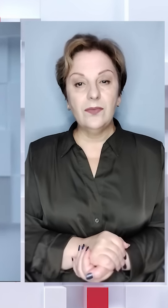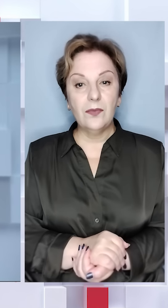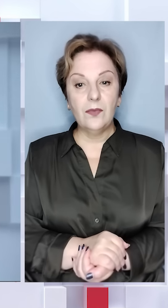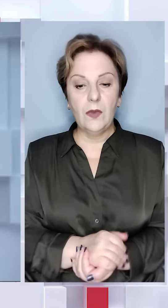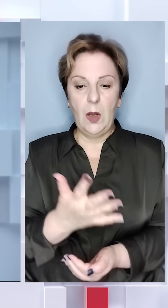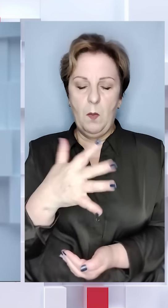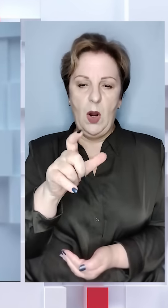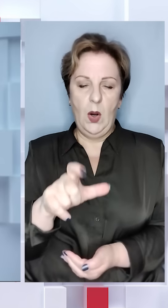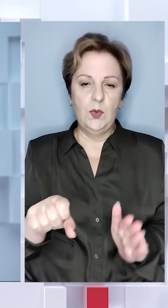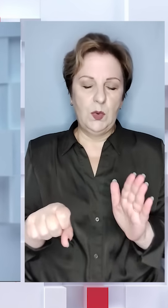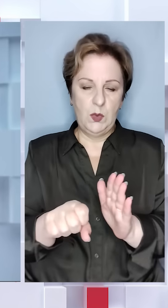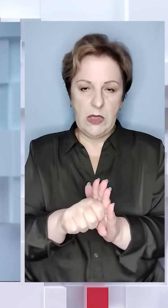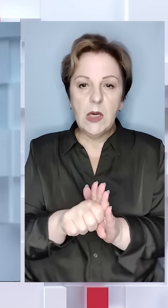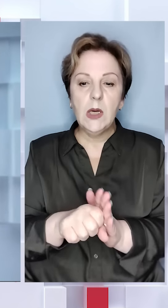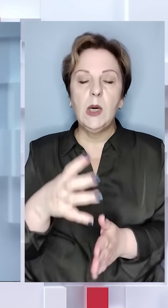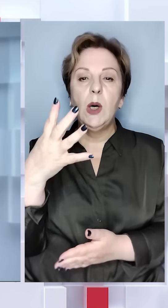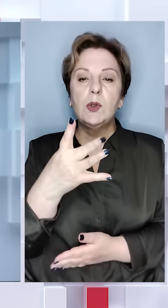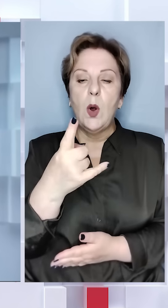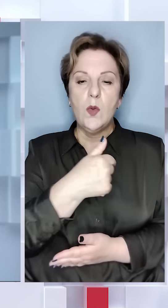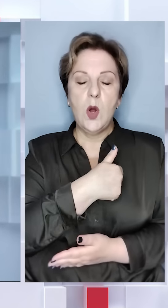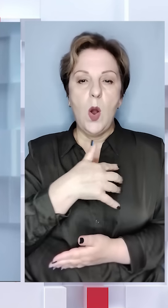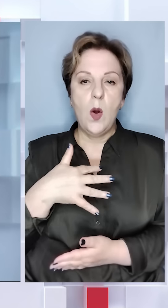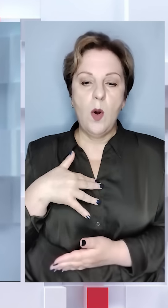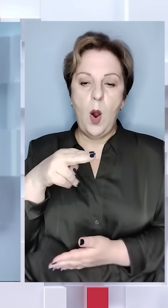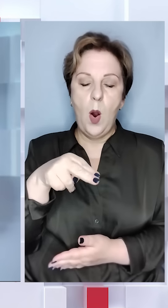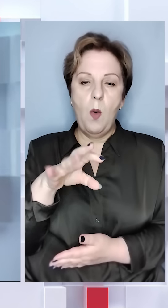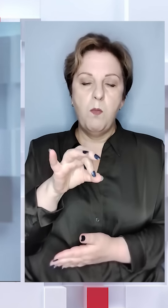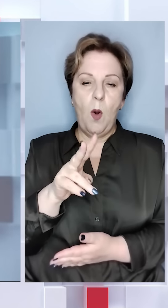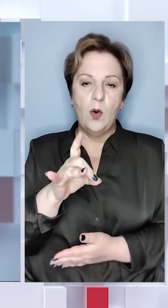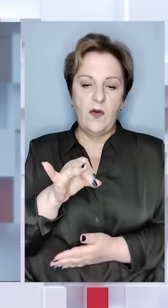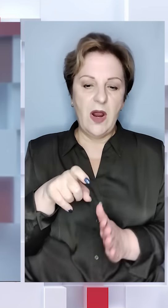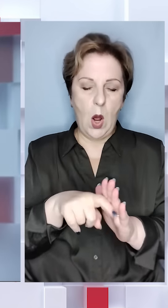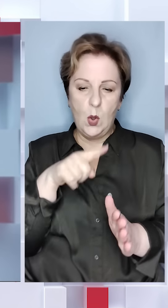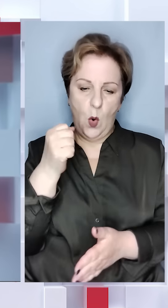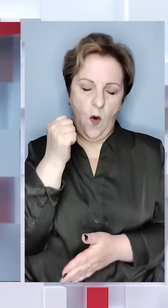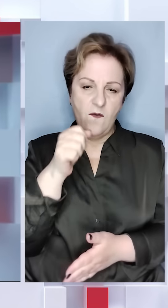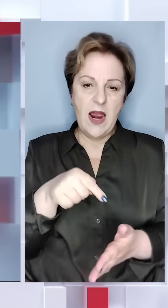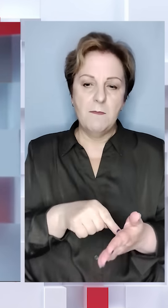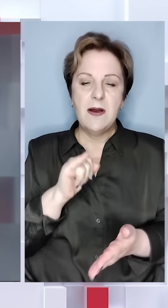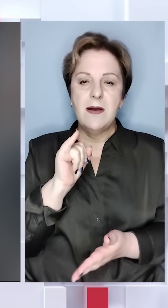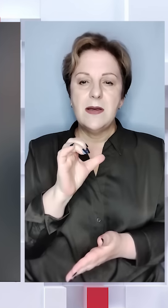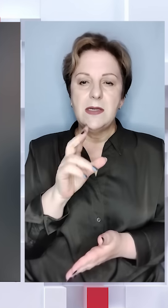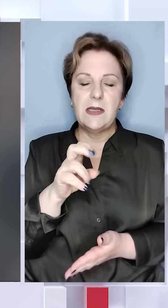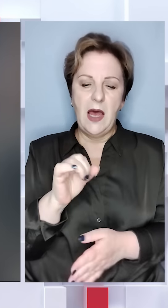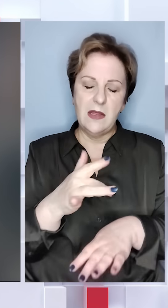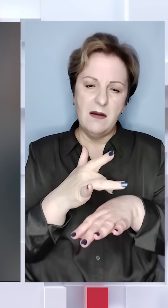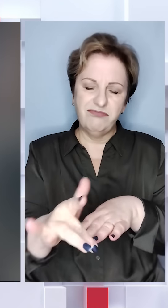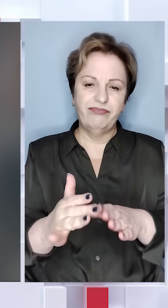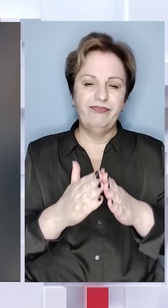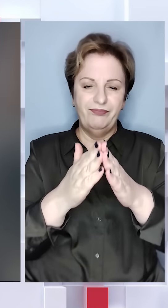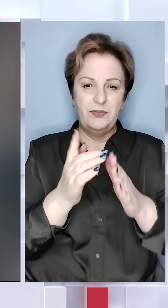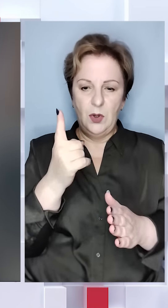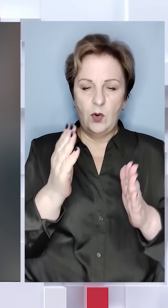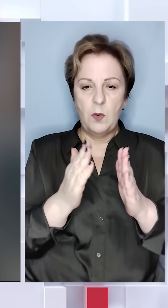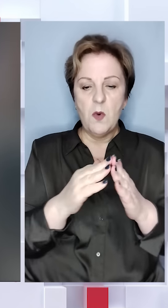П'ятеро людей загинуло і 41 поранений в Покровську на Донеччині. Росіяни вдарили по місту іскандерами, зруйнували один